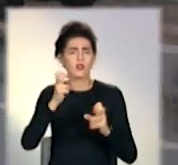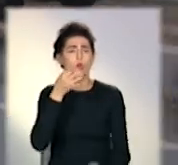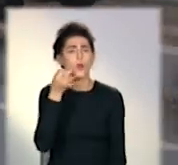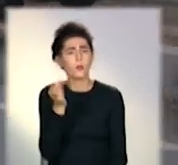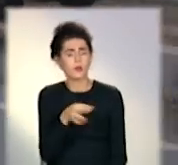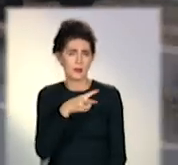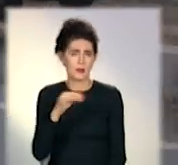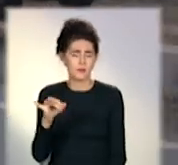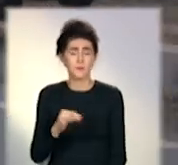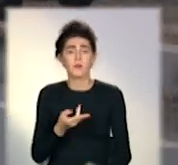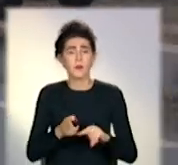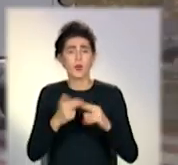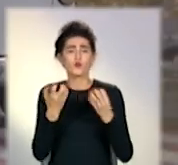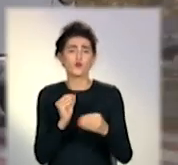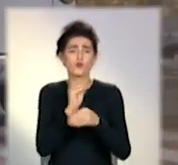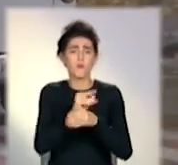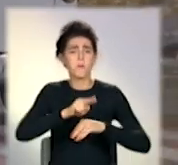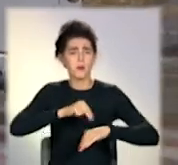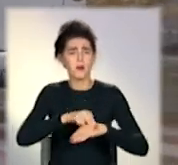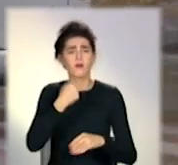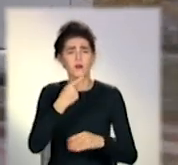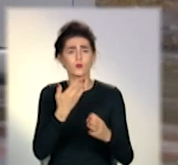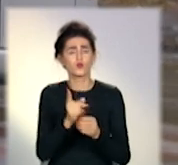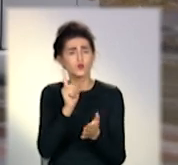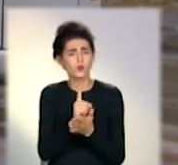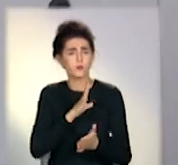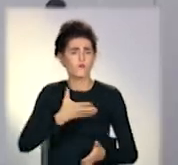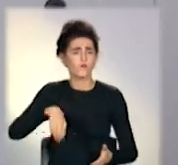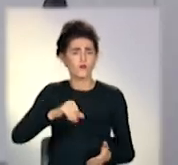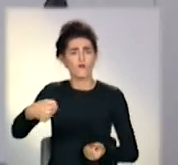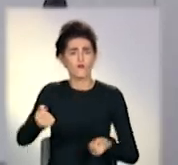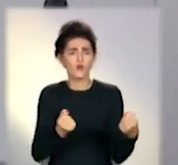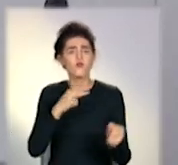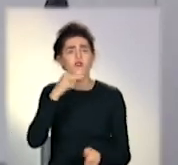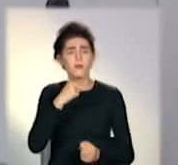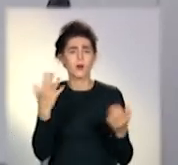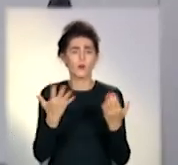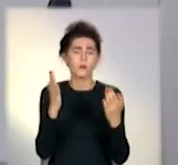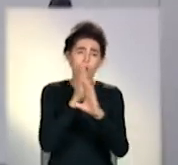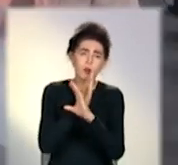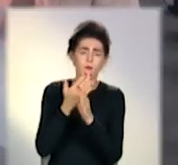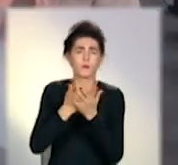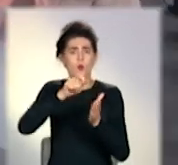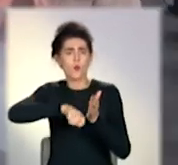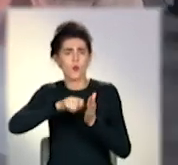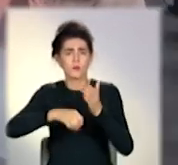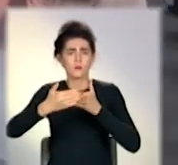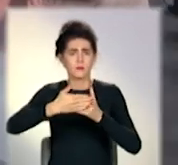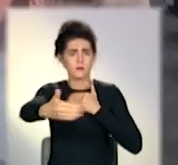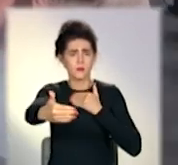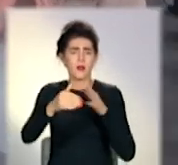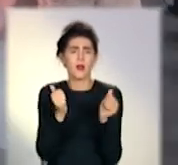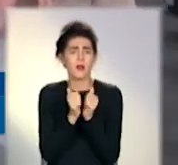Патрульні додають, шофери за несприятливої погоди мають бути ще уважнішими. Контролювати дистанцію між транспортними